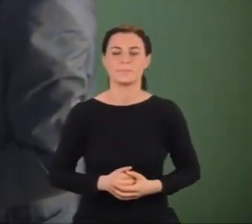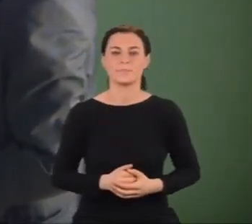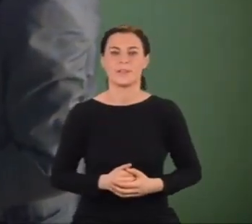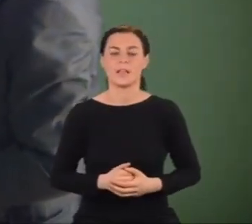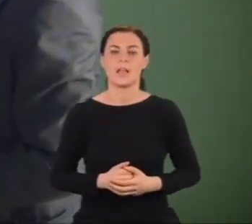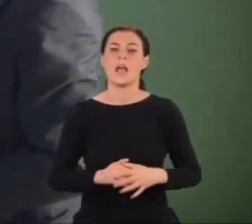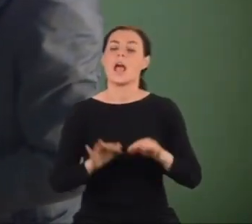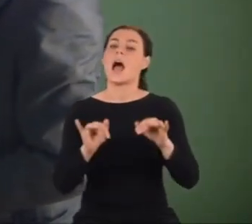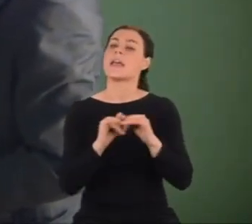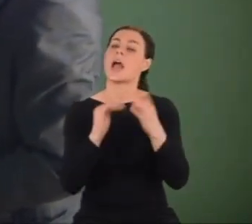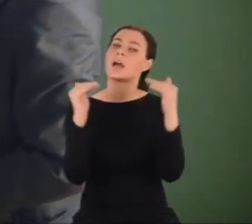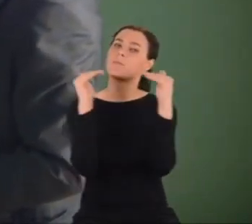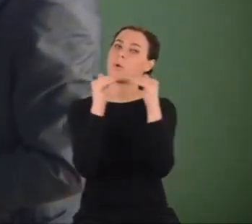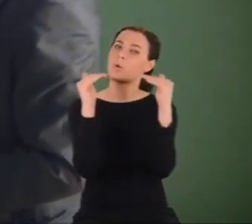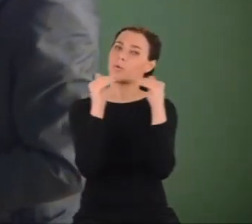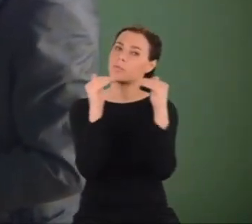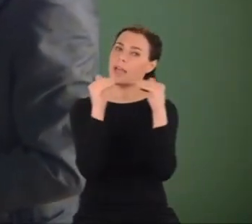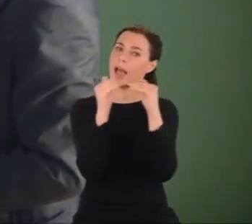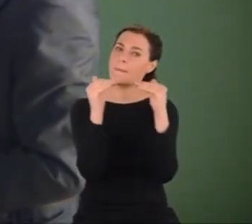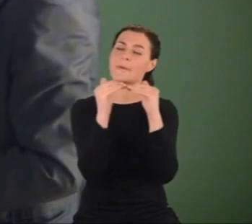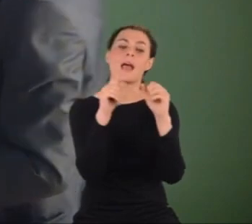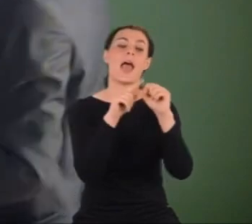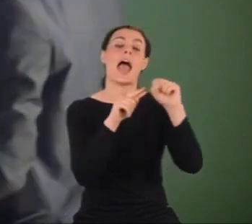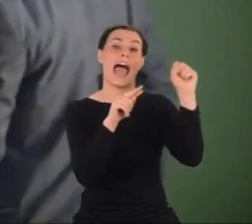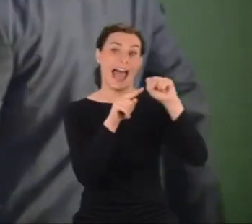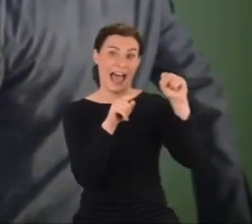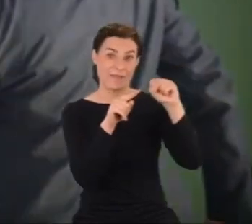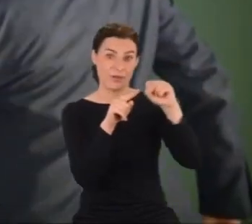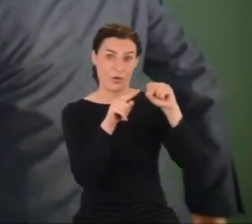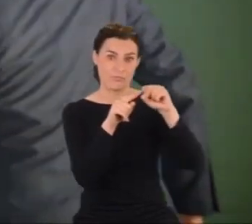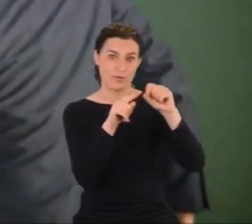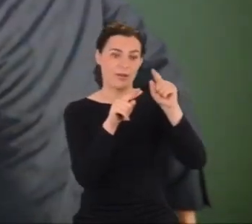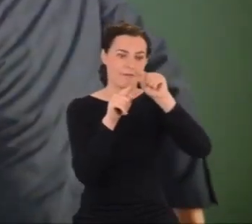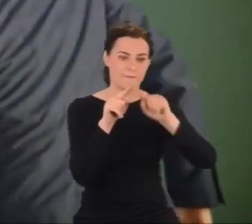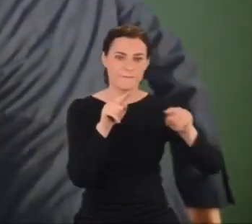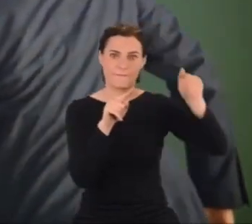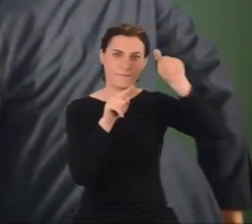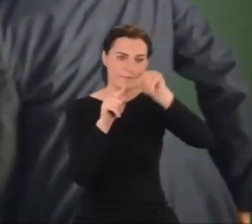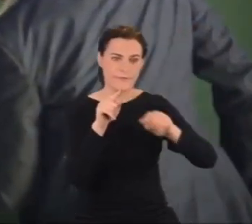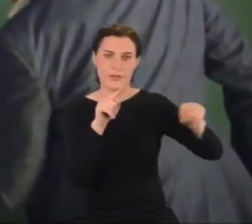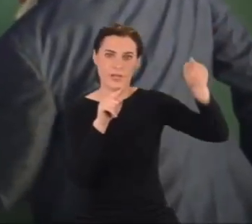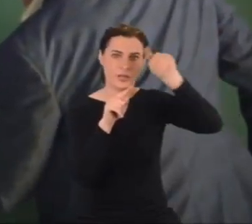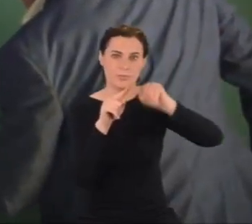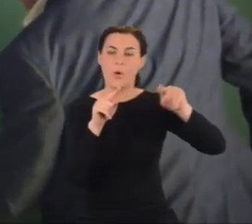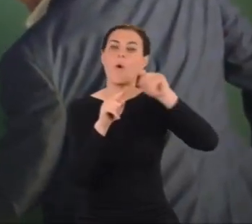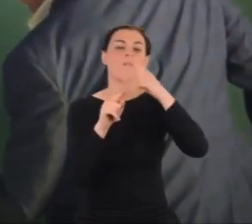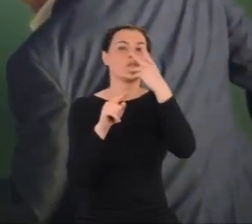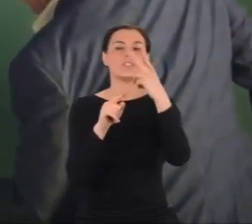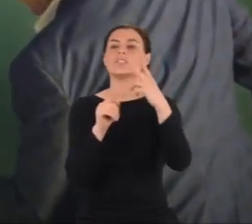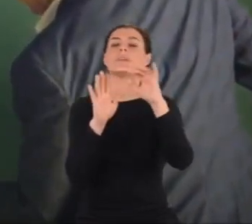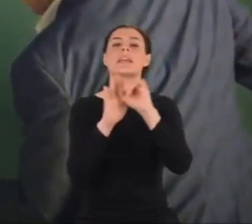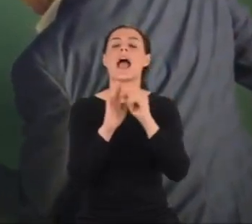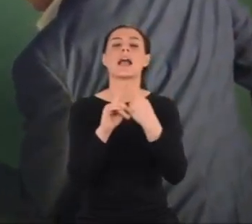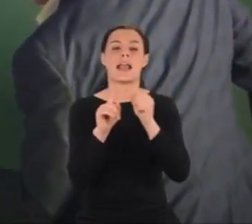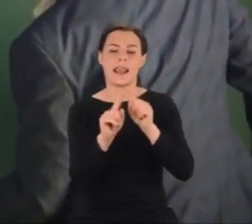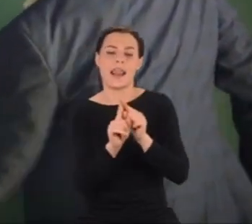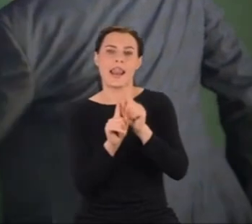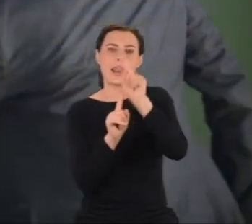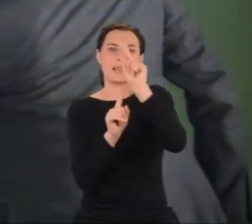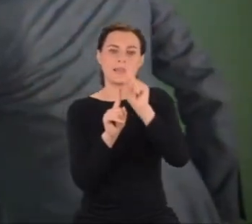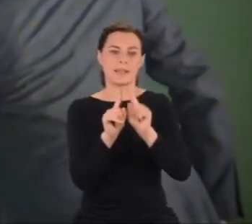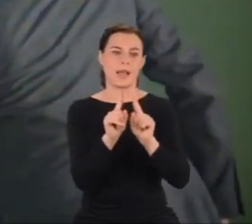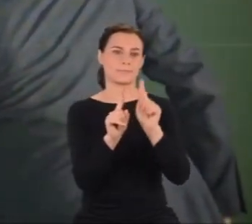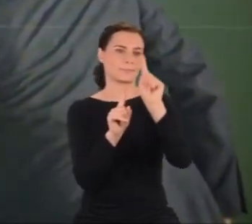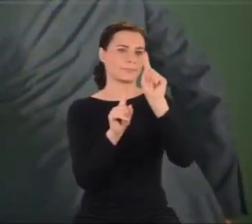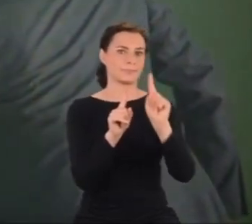Kiedy porównamy częstotliwość emitowaną przez atom, czyli jego widmo, na wykresie dostrzeżemy linie widmowe, które